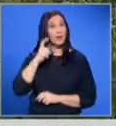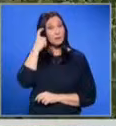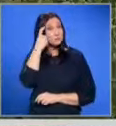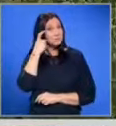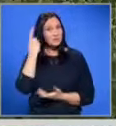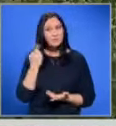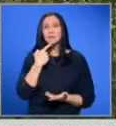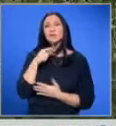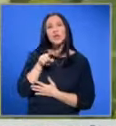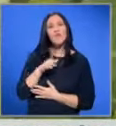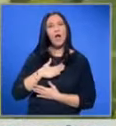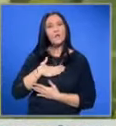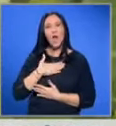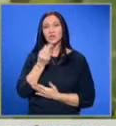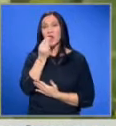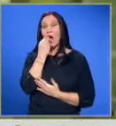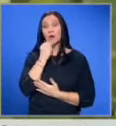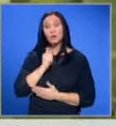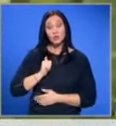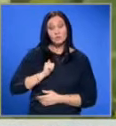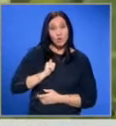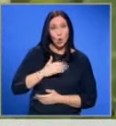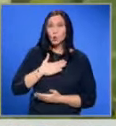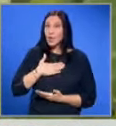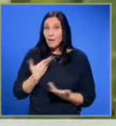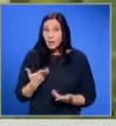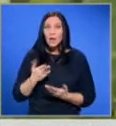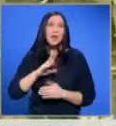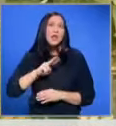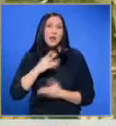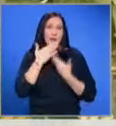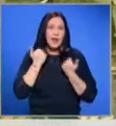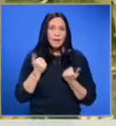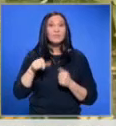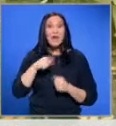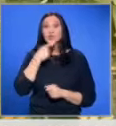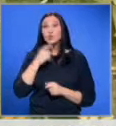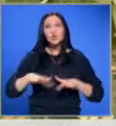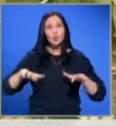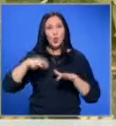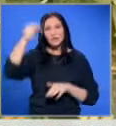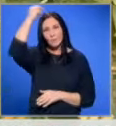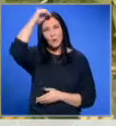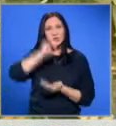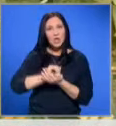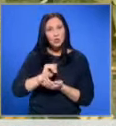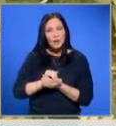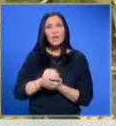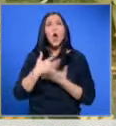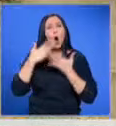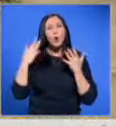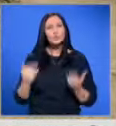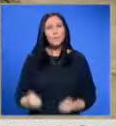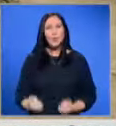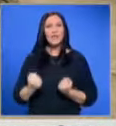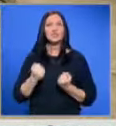замислим за това нашата хранителна сигурност има ли я или я няма. Тази година ситуацията с българските домати е още по